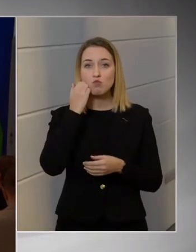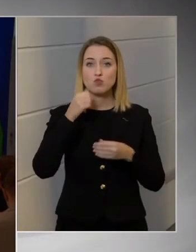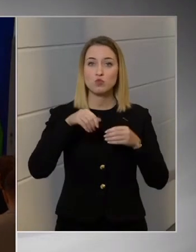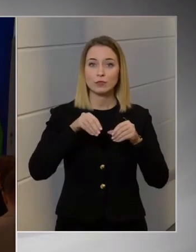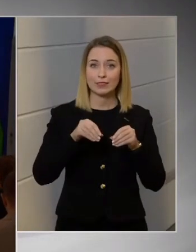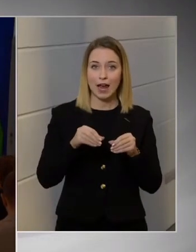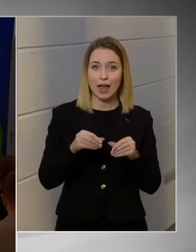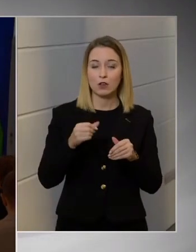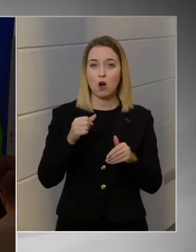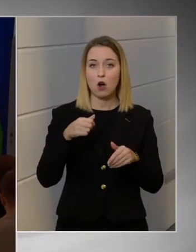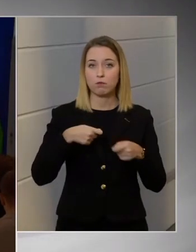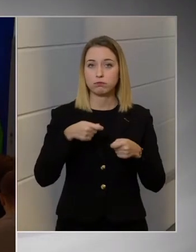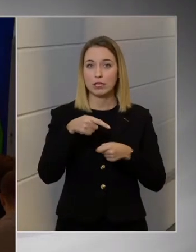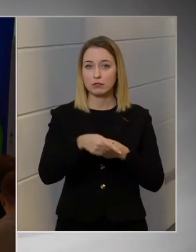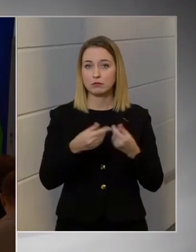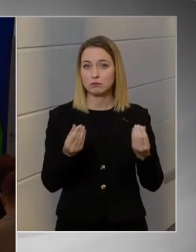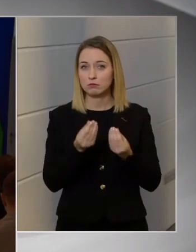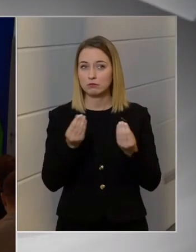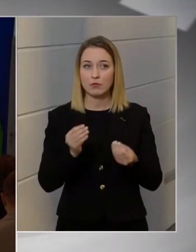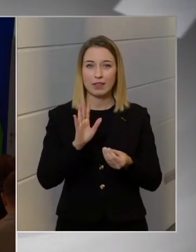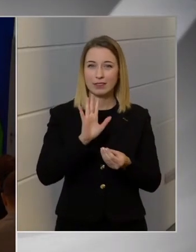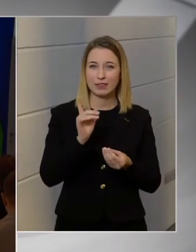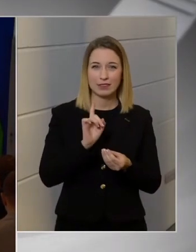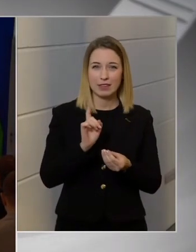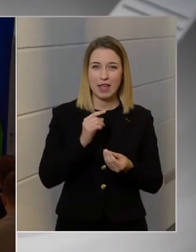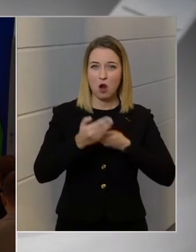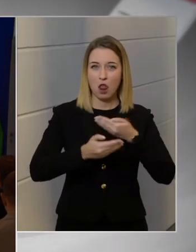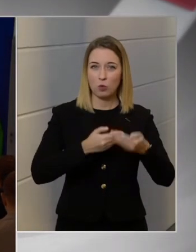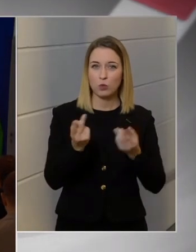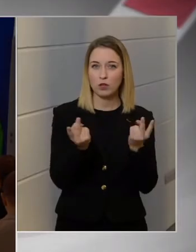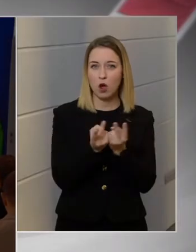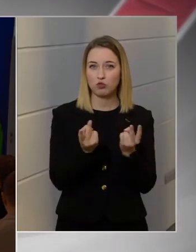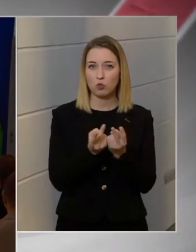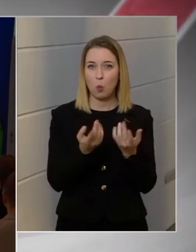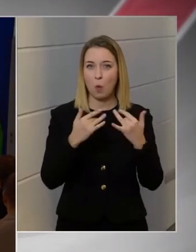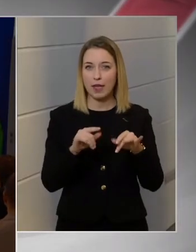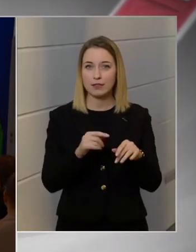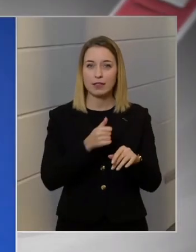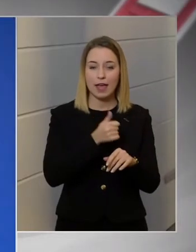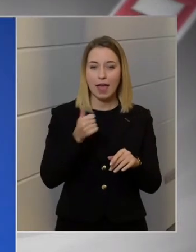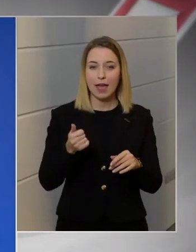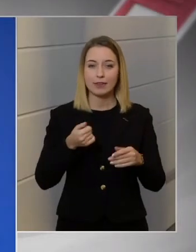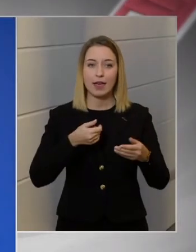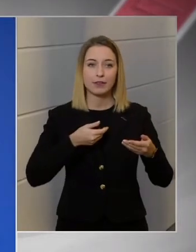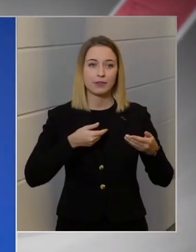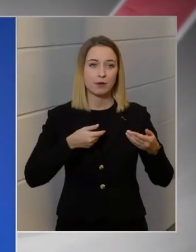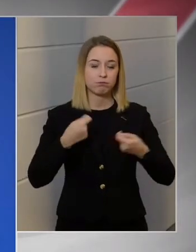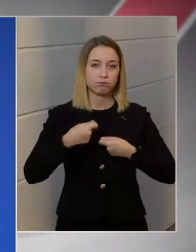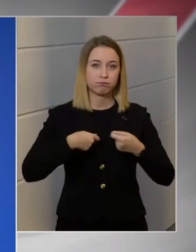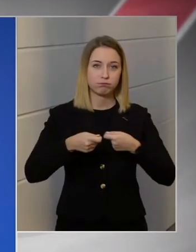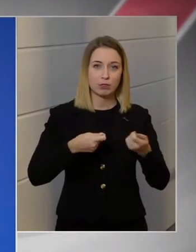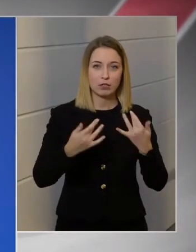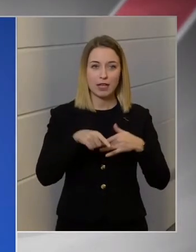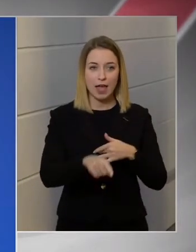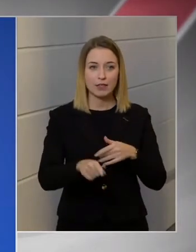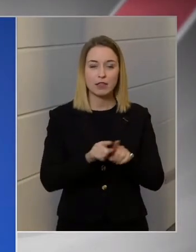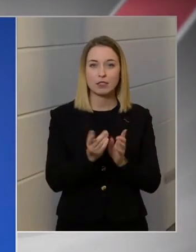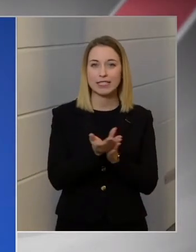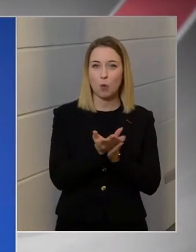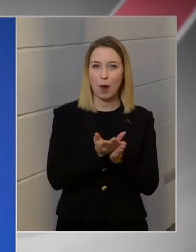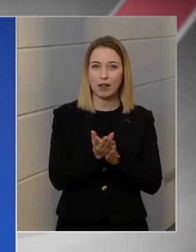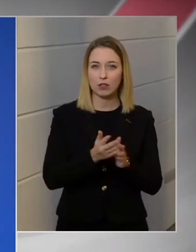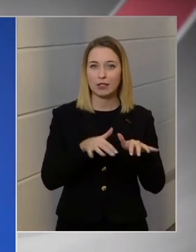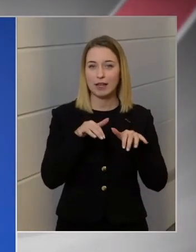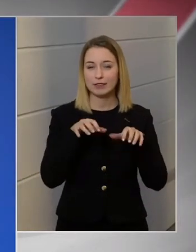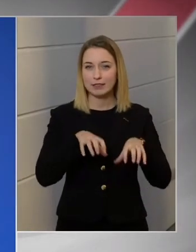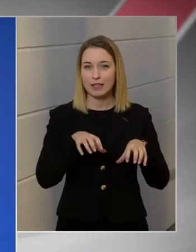alakuljahassanak ki hasonló helyzetek, hogy egy-egy piaci szereplő teljesen kiszolgáltatottá teszi a teljes